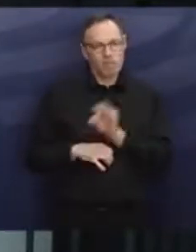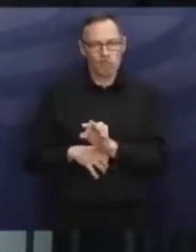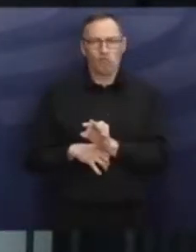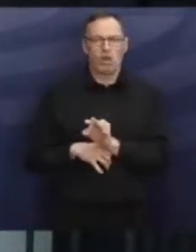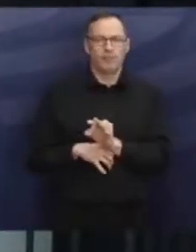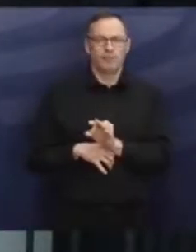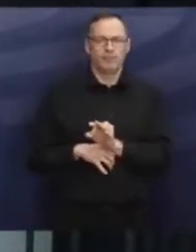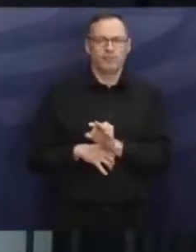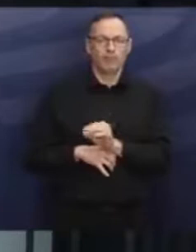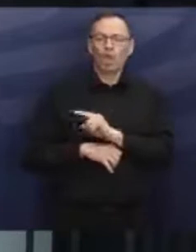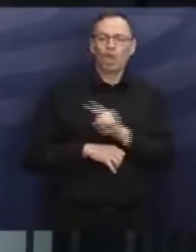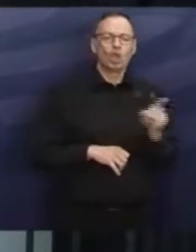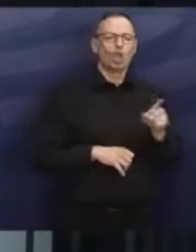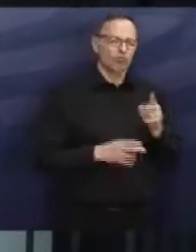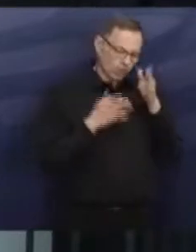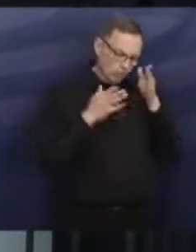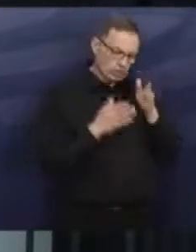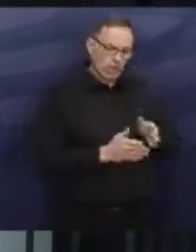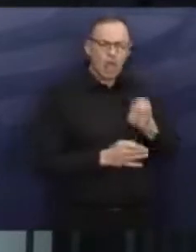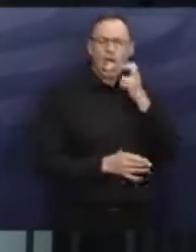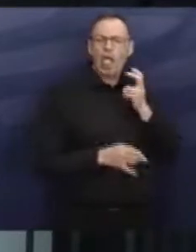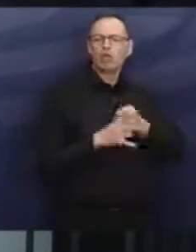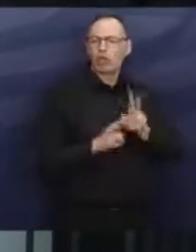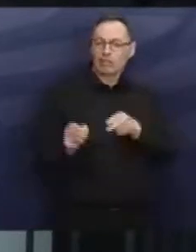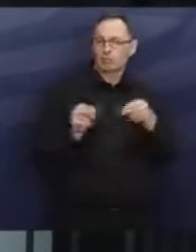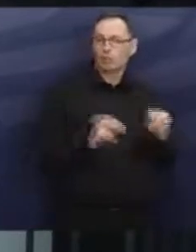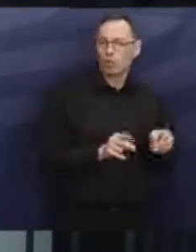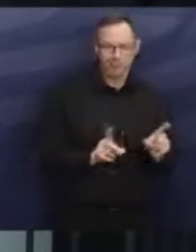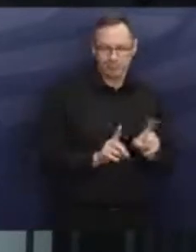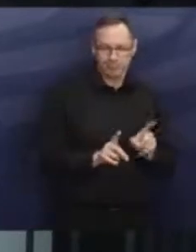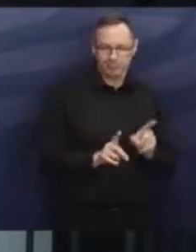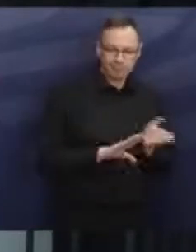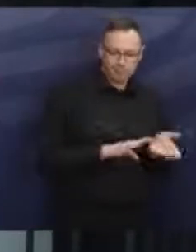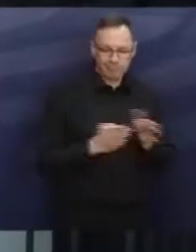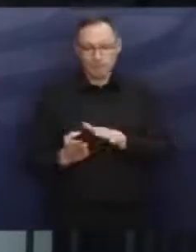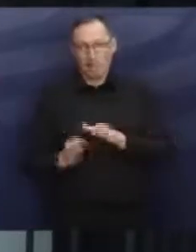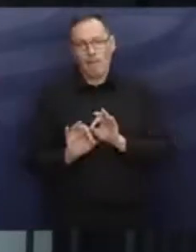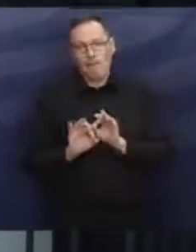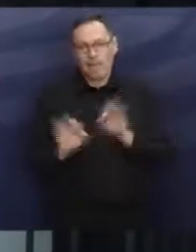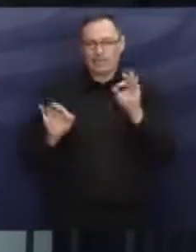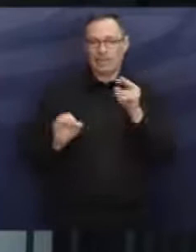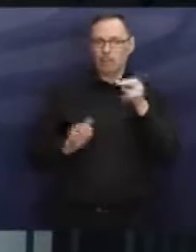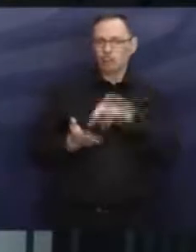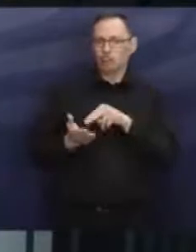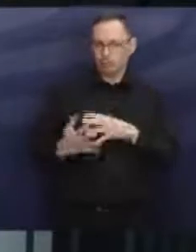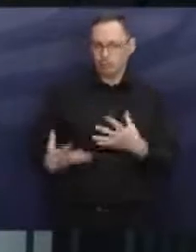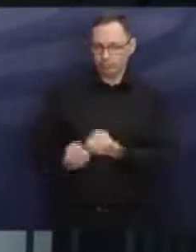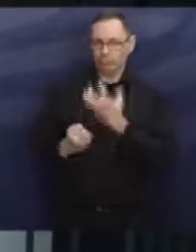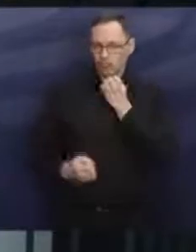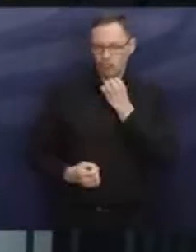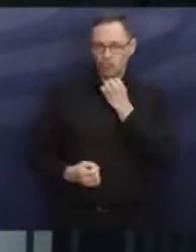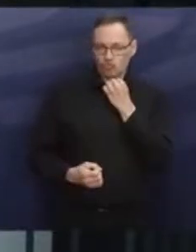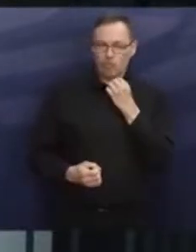uns jetzt nicht darauf konzentrieren, den alten Zustand wiederherzustellen, sondern einen besseren und dabei berücksichtigen die